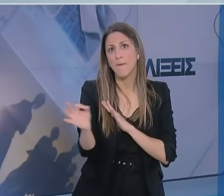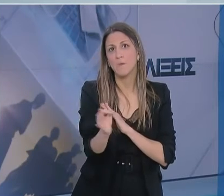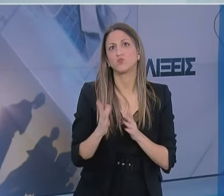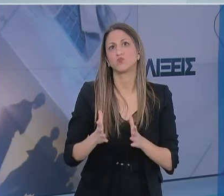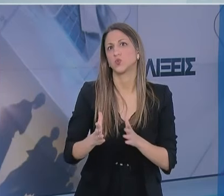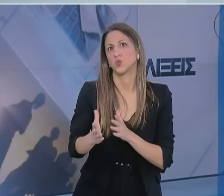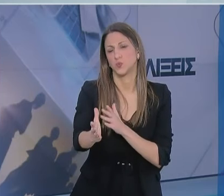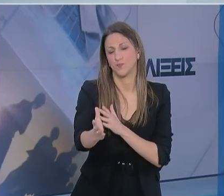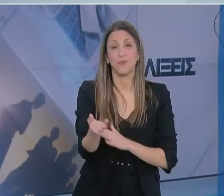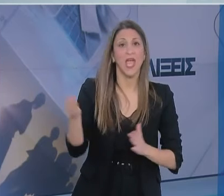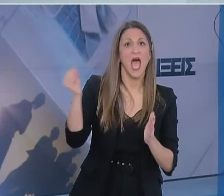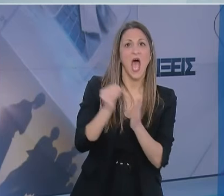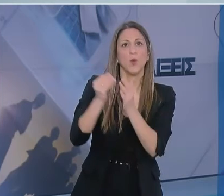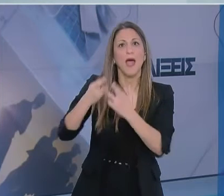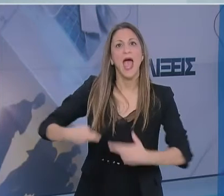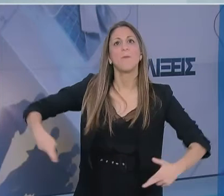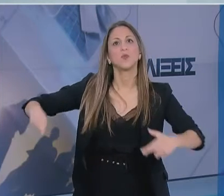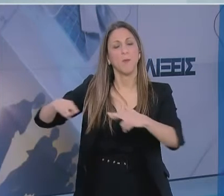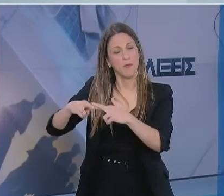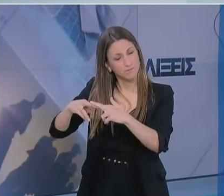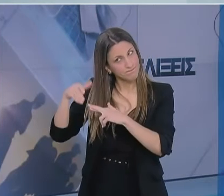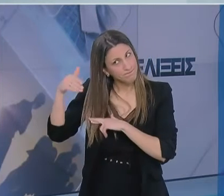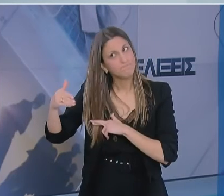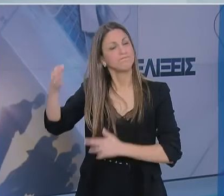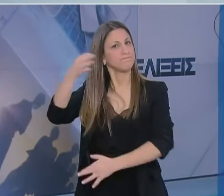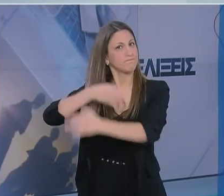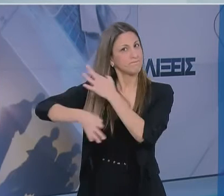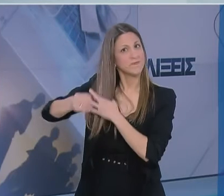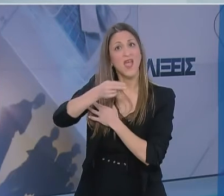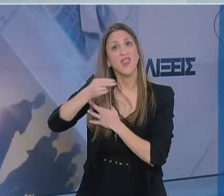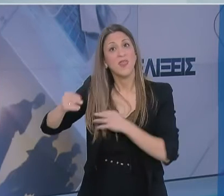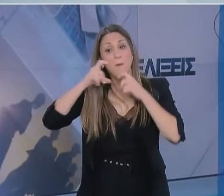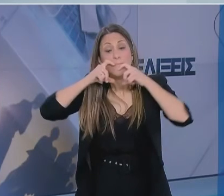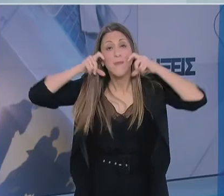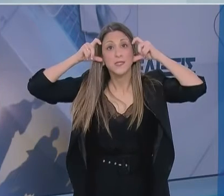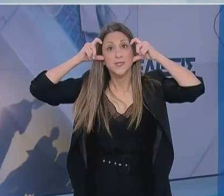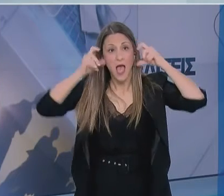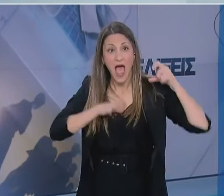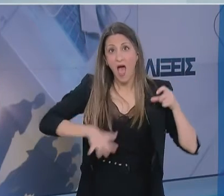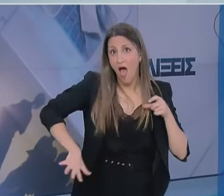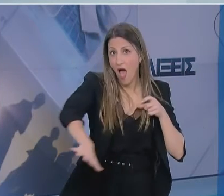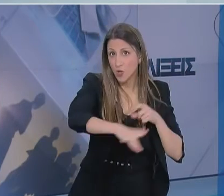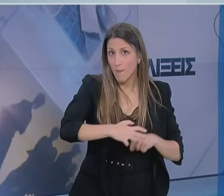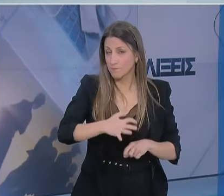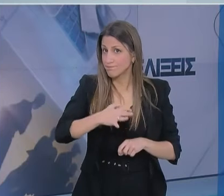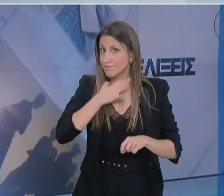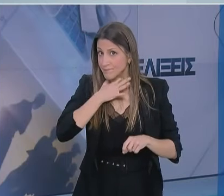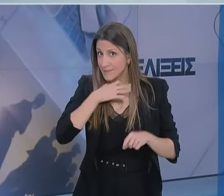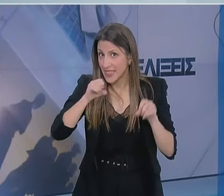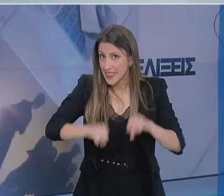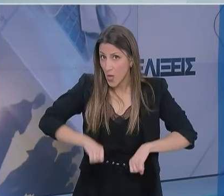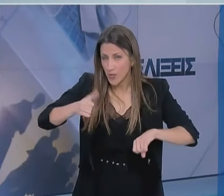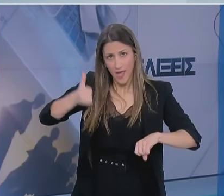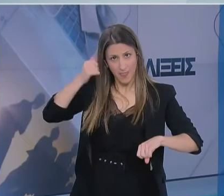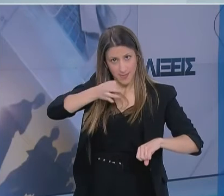Επίσης, η Επιτροπή συζήτησε το θέμα της χρήσεως μάσκας από το Γενικό Κοινό, όπως σας είχα πει